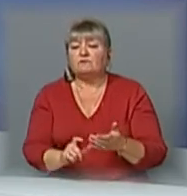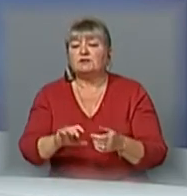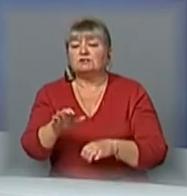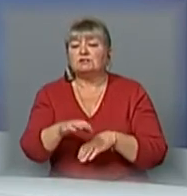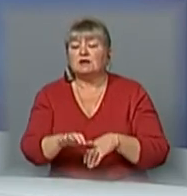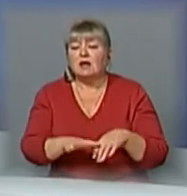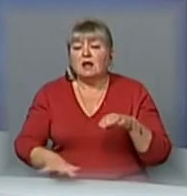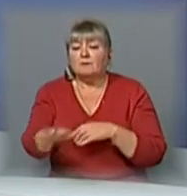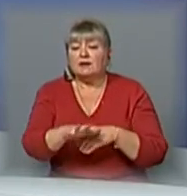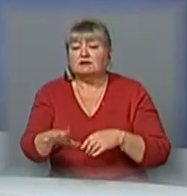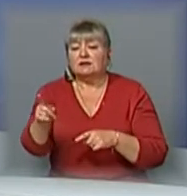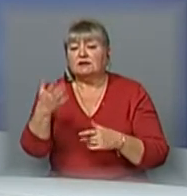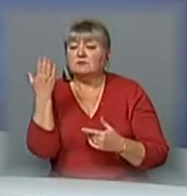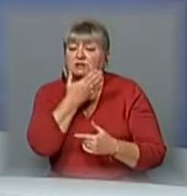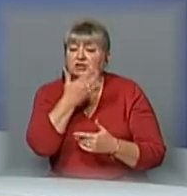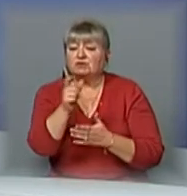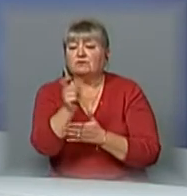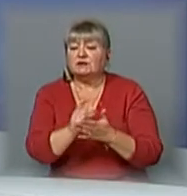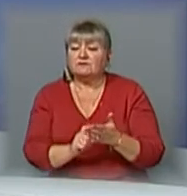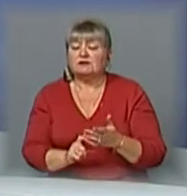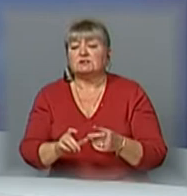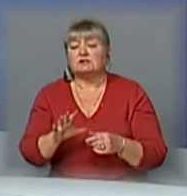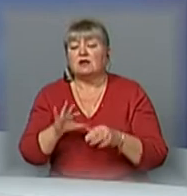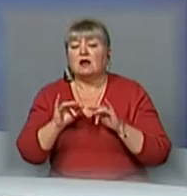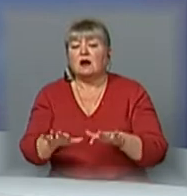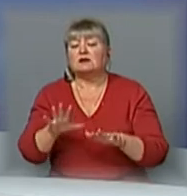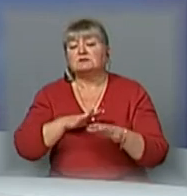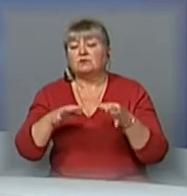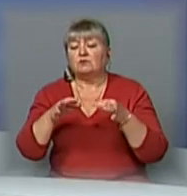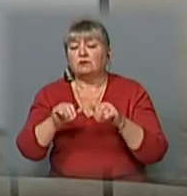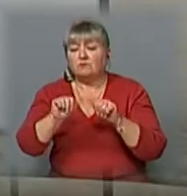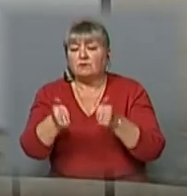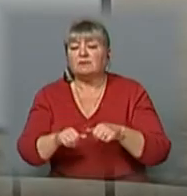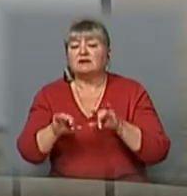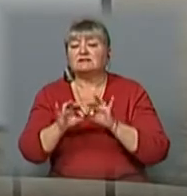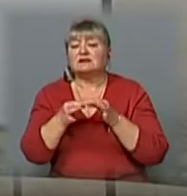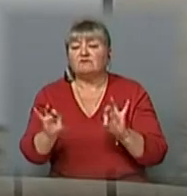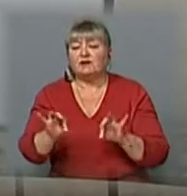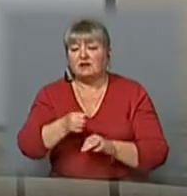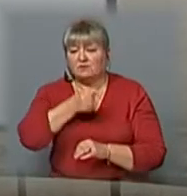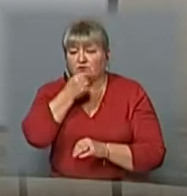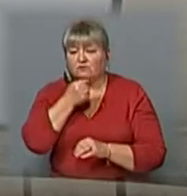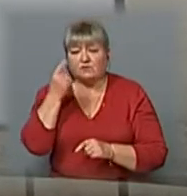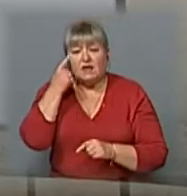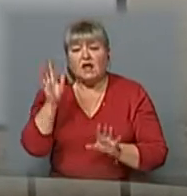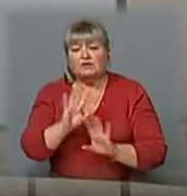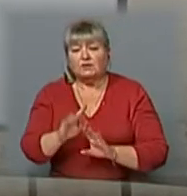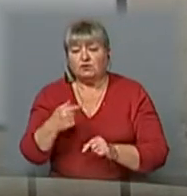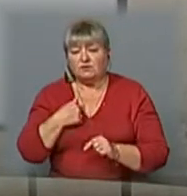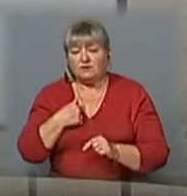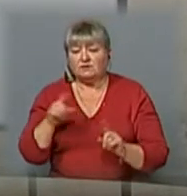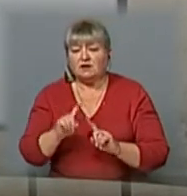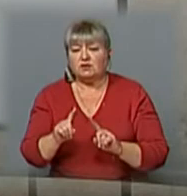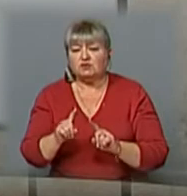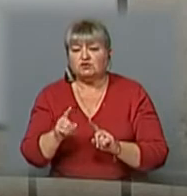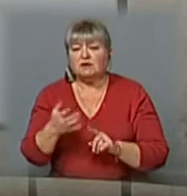зачитували поезію часів Майдану. Акція відбулася у форматі «Вільний мікрофон». Не думав я, що він колись